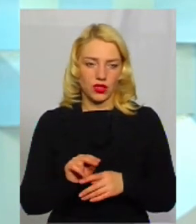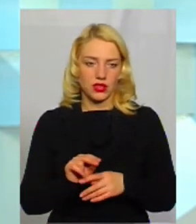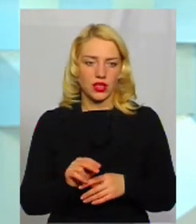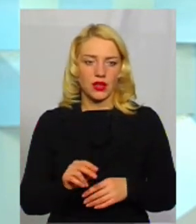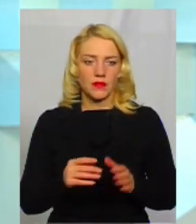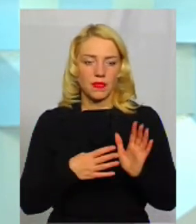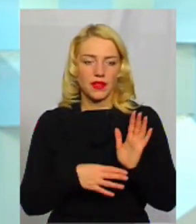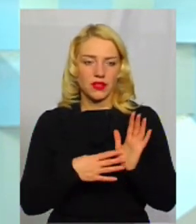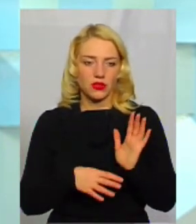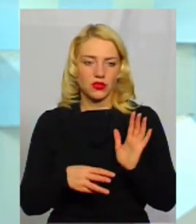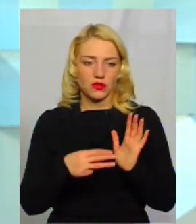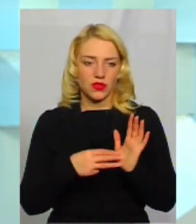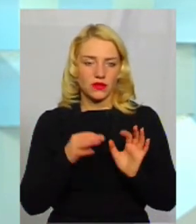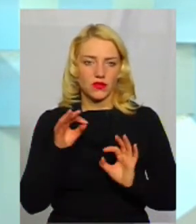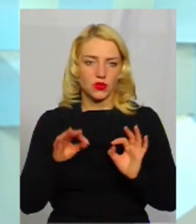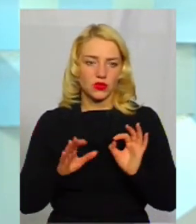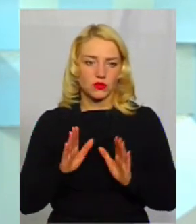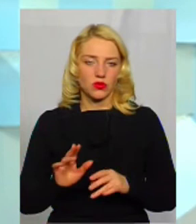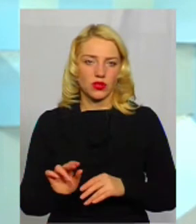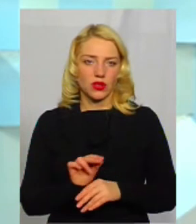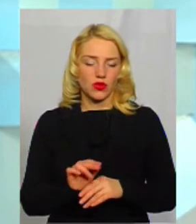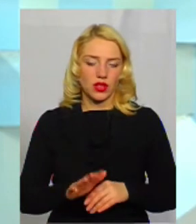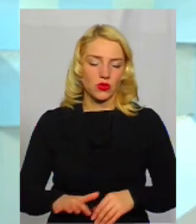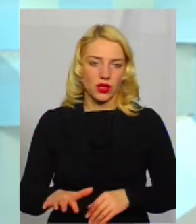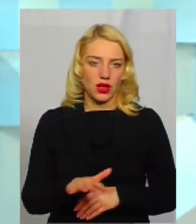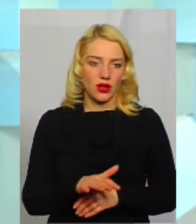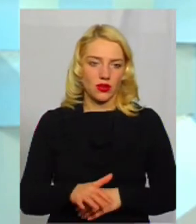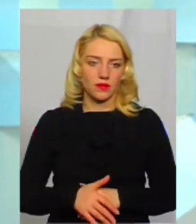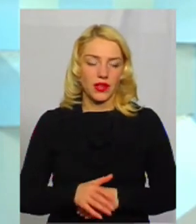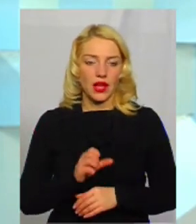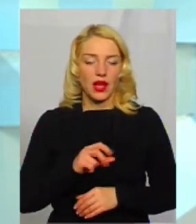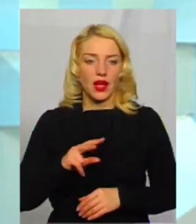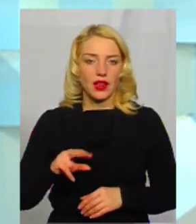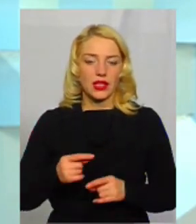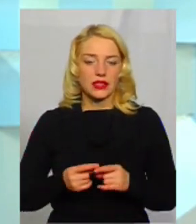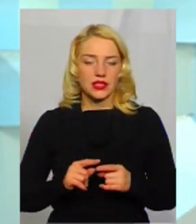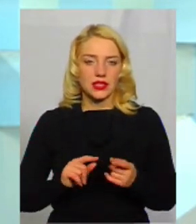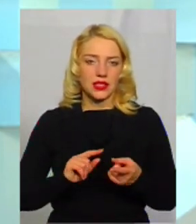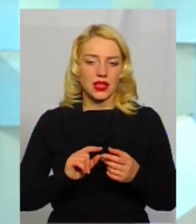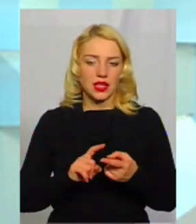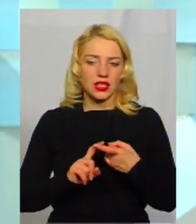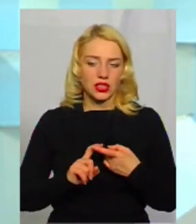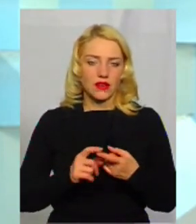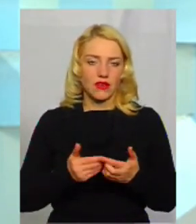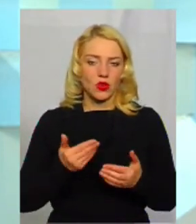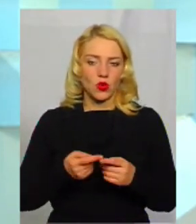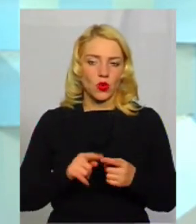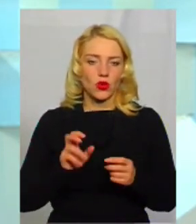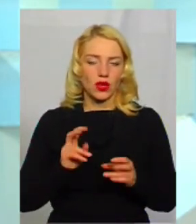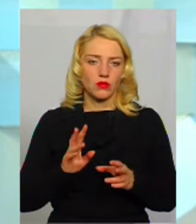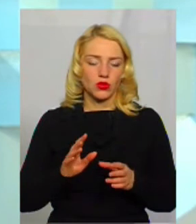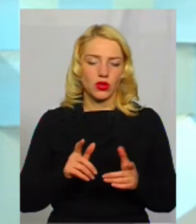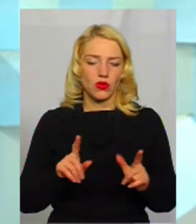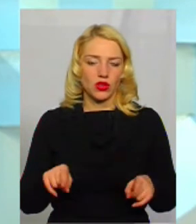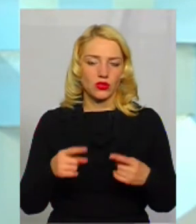98% будуть лікуватися територіально так. Але це залежить, як буде організована робота, як буде